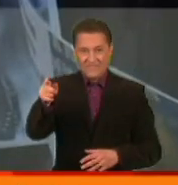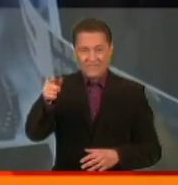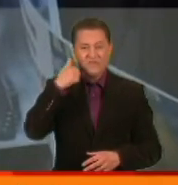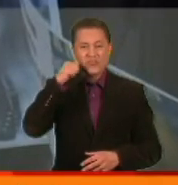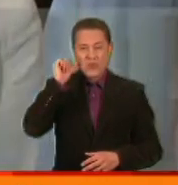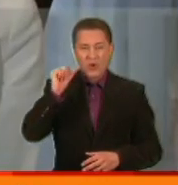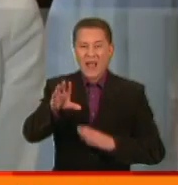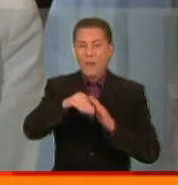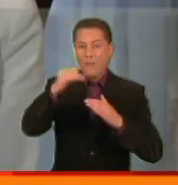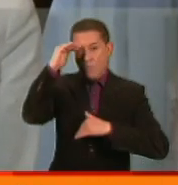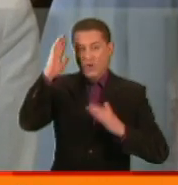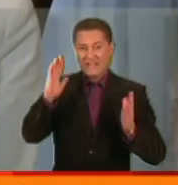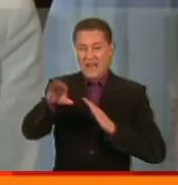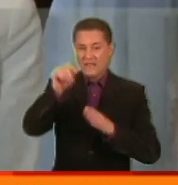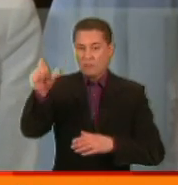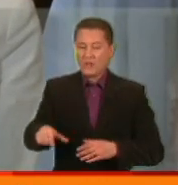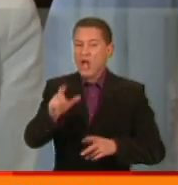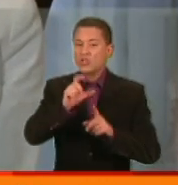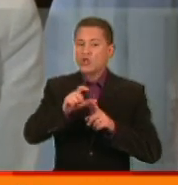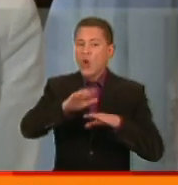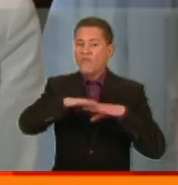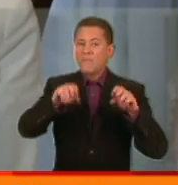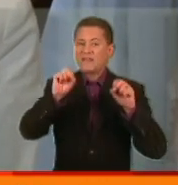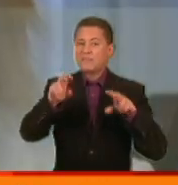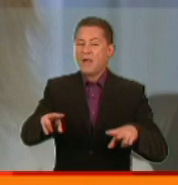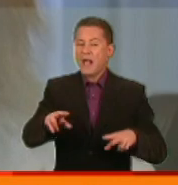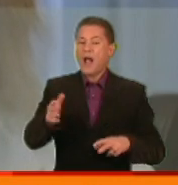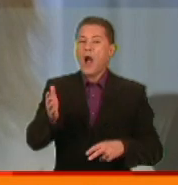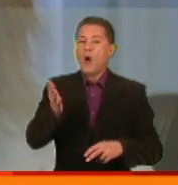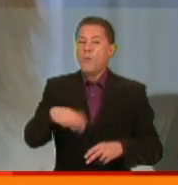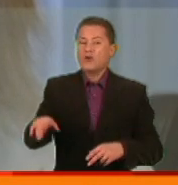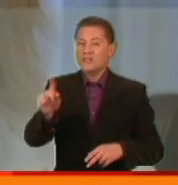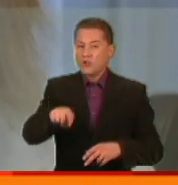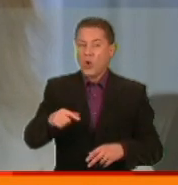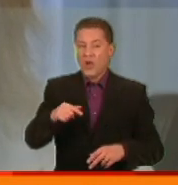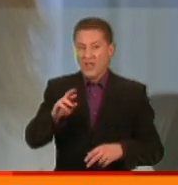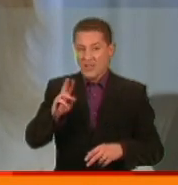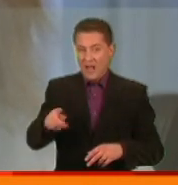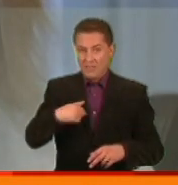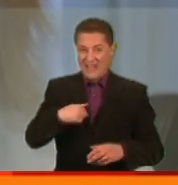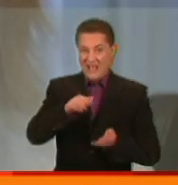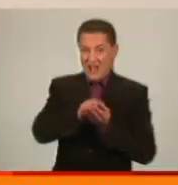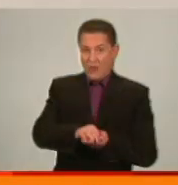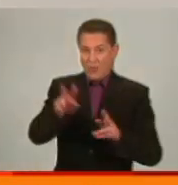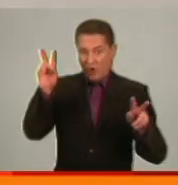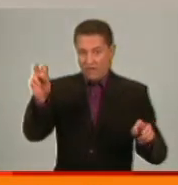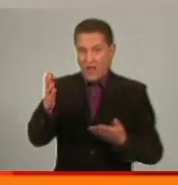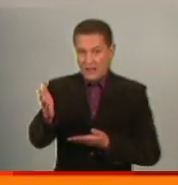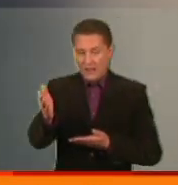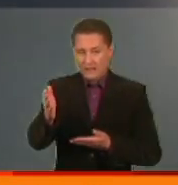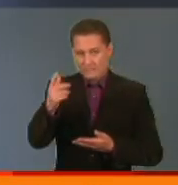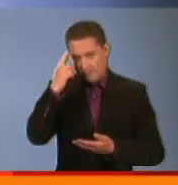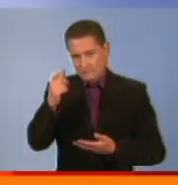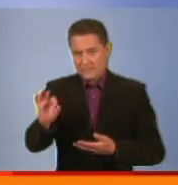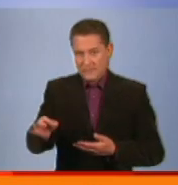депутатки. Про слово безпека, після того, як відбулись погорони у мене по вікнах, вже не йдеться. І це був